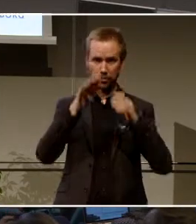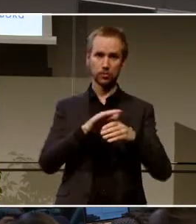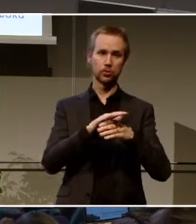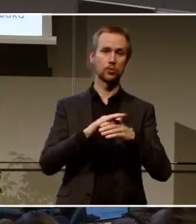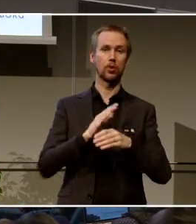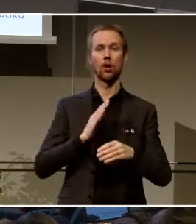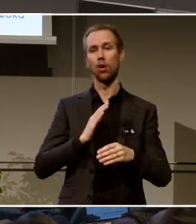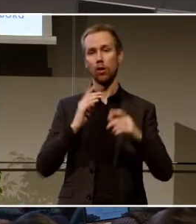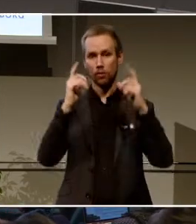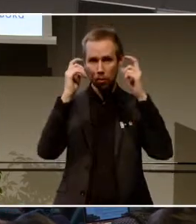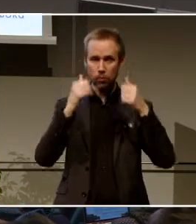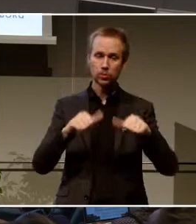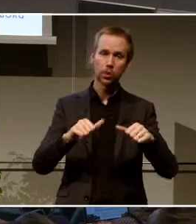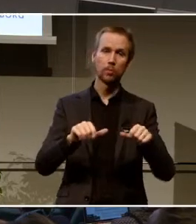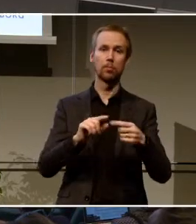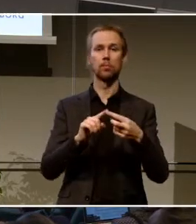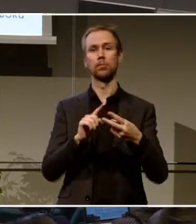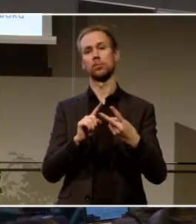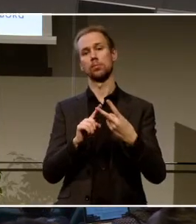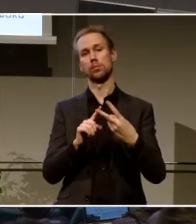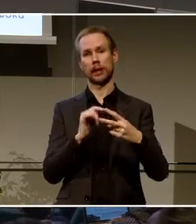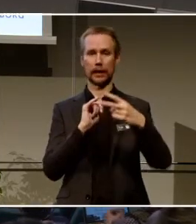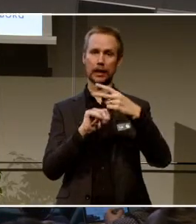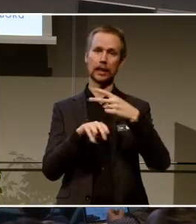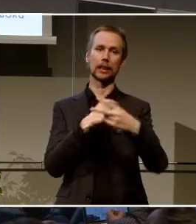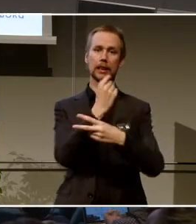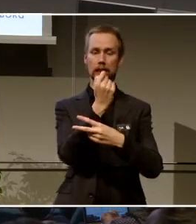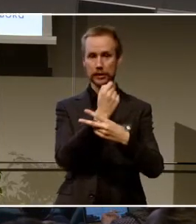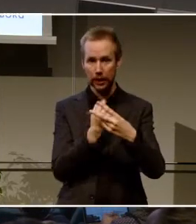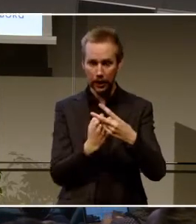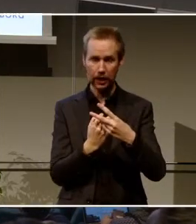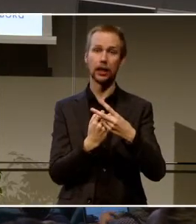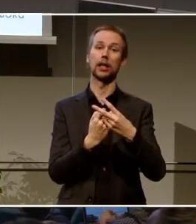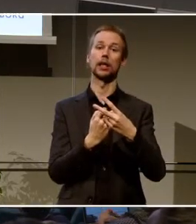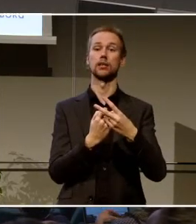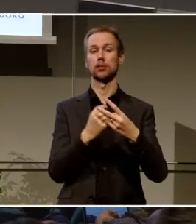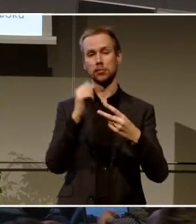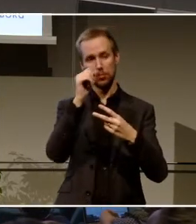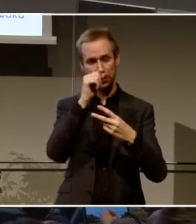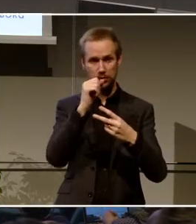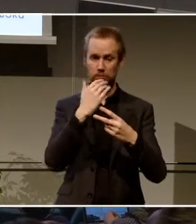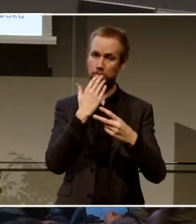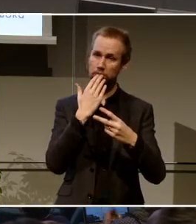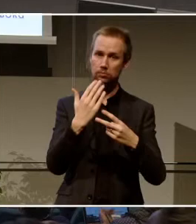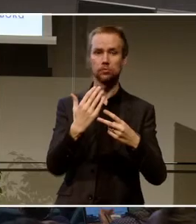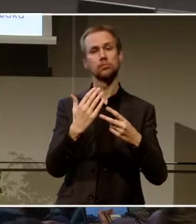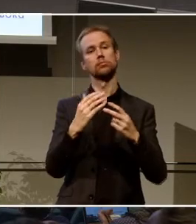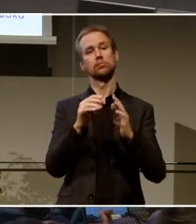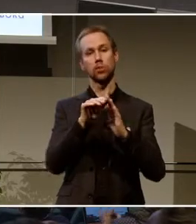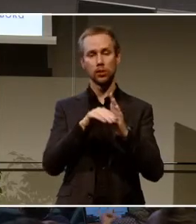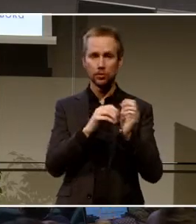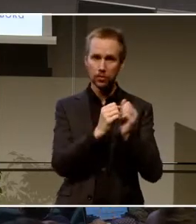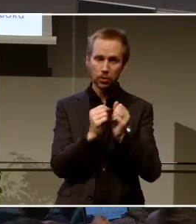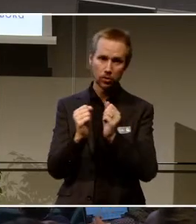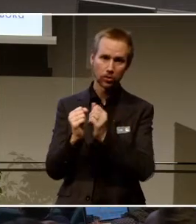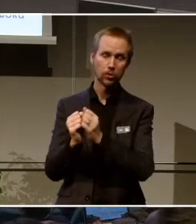InDesign, andra typer av avancerade programvaror. har också SketchUp för 3D-modellering. Och i det